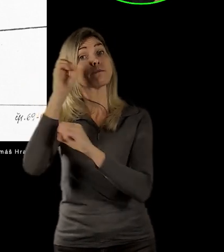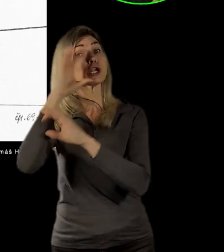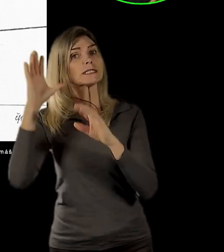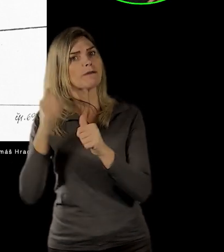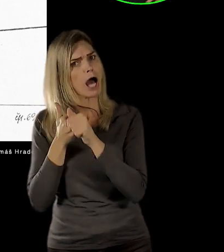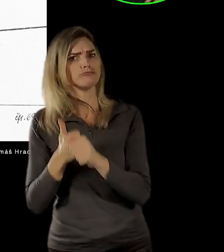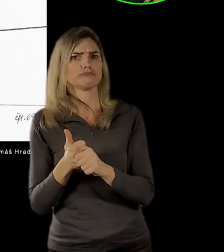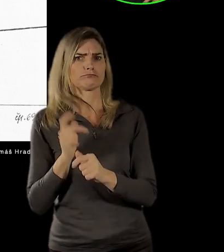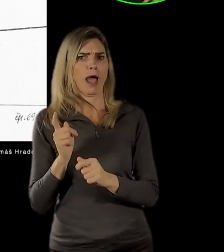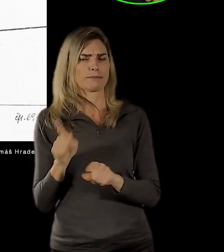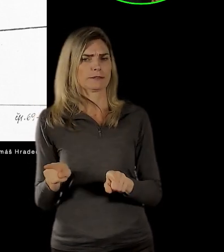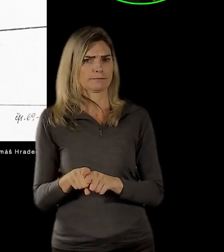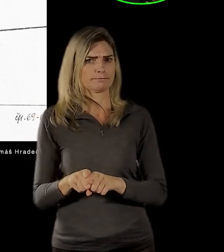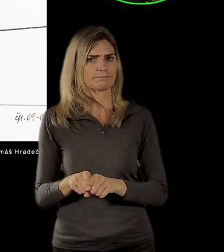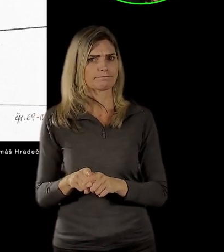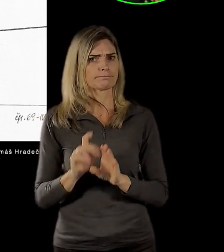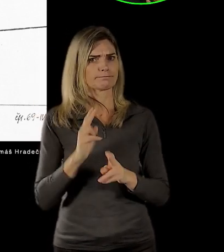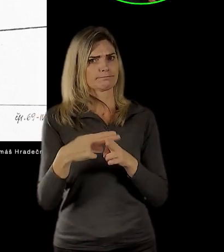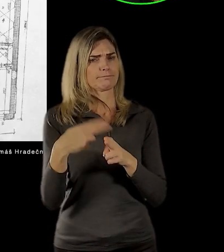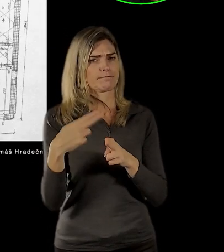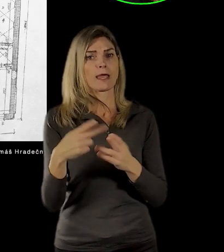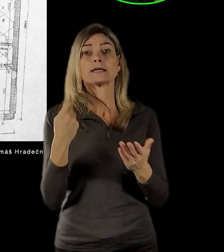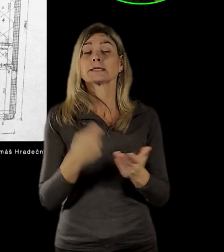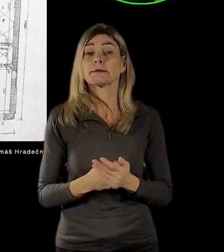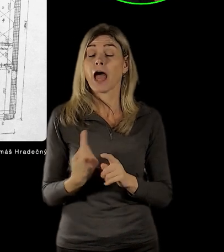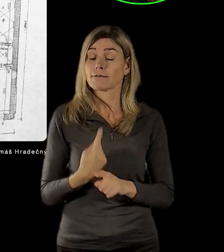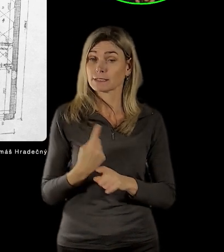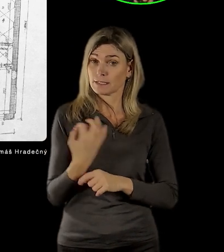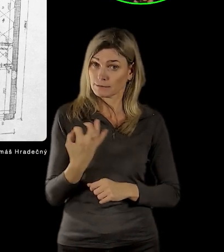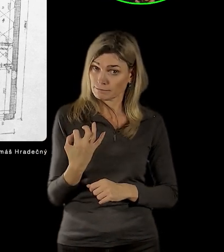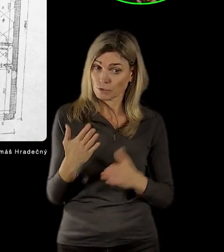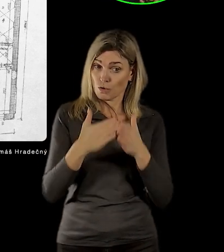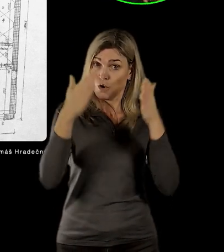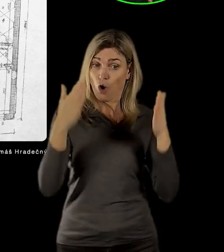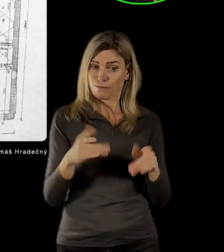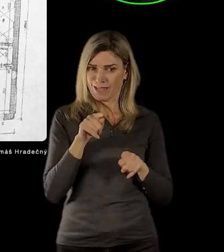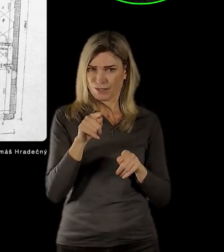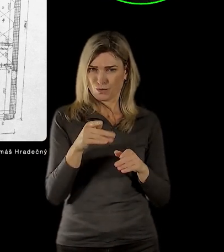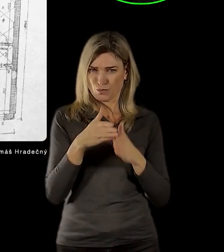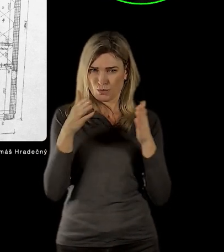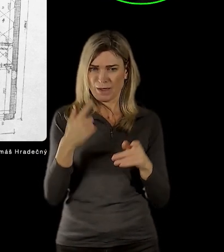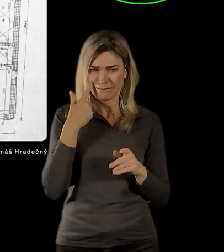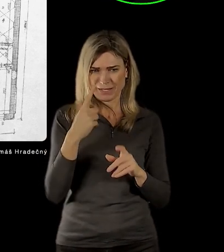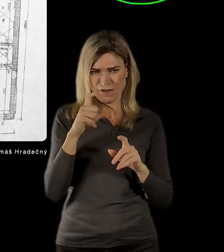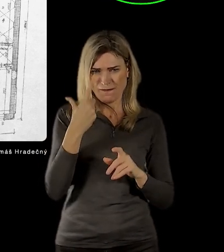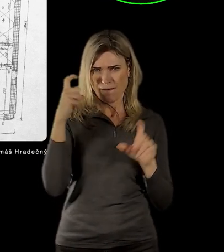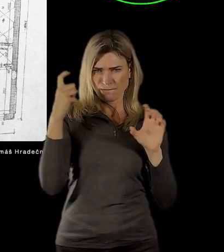to znamená, že objekt, který tady vidíme jeden snímek,